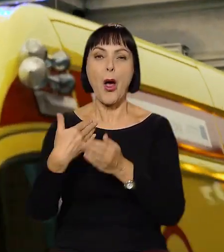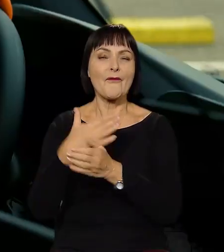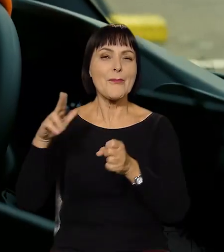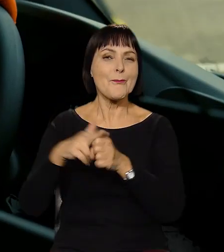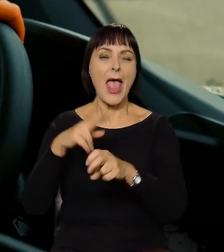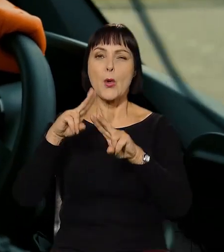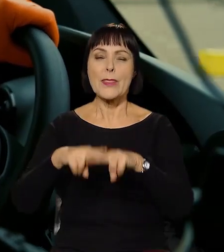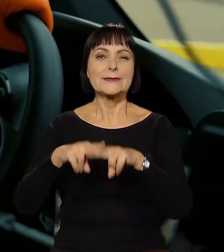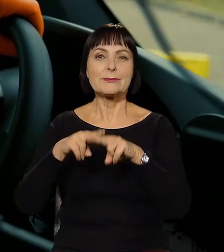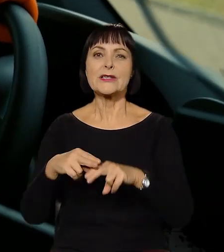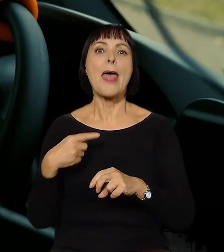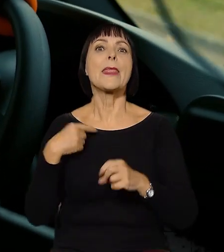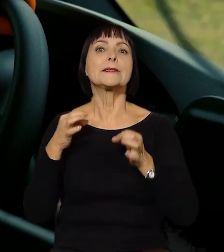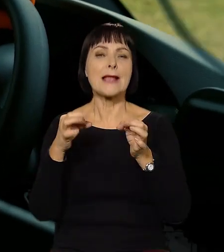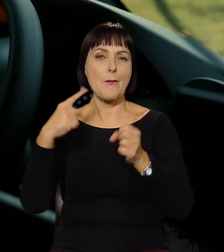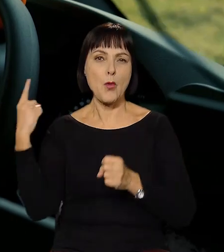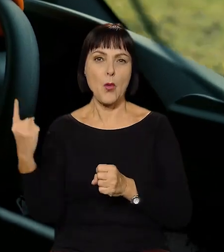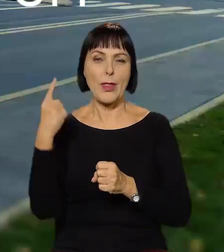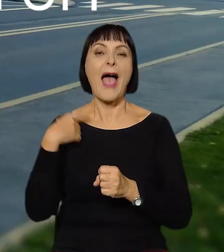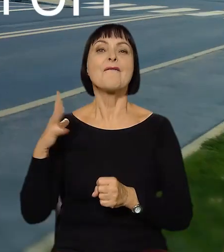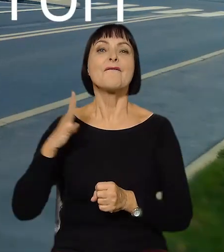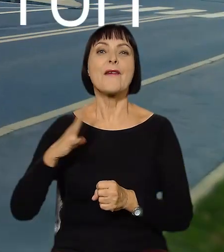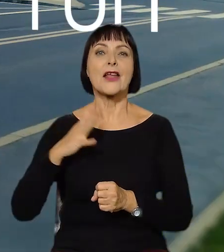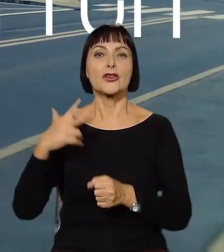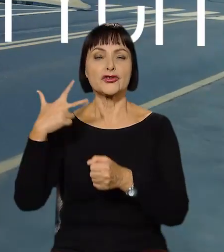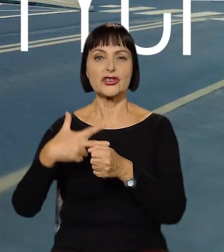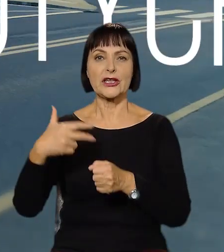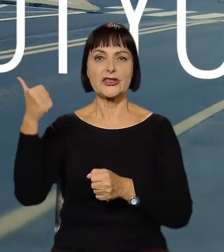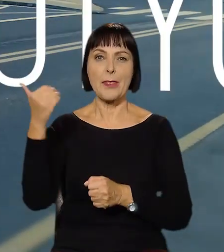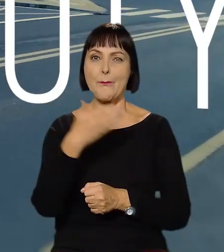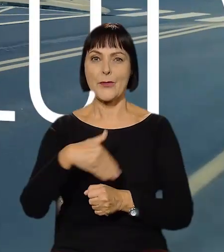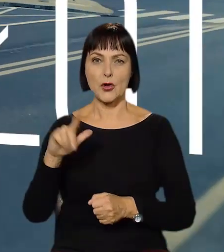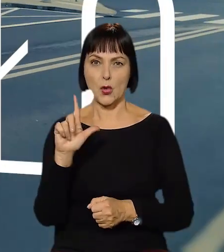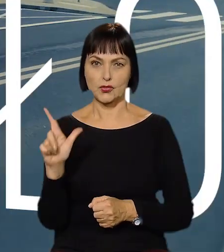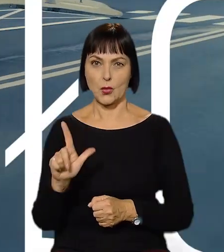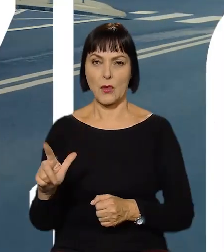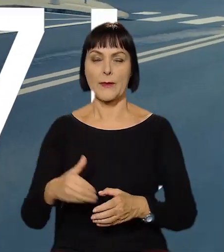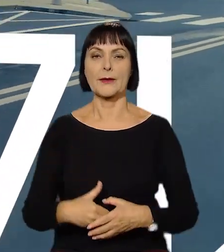pełni wyposażonych ambulansów o łącznej wartości 31 mln zł.